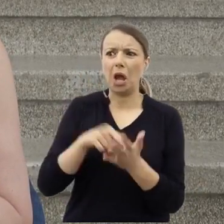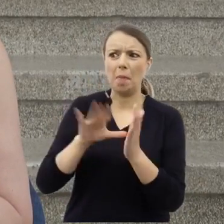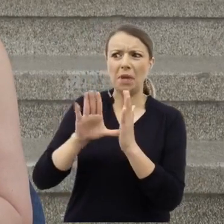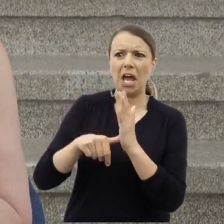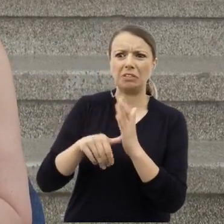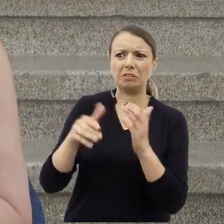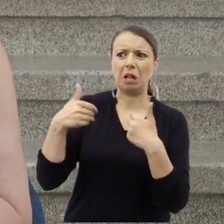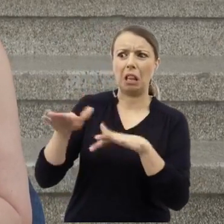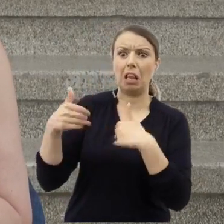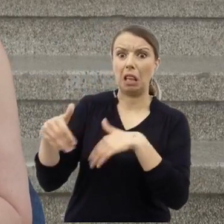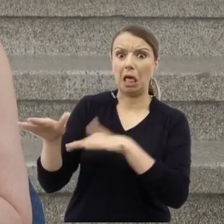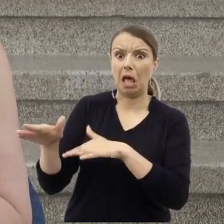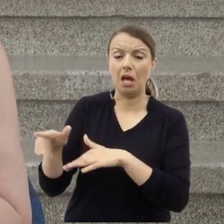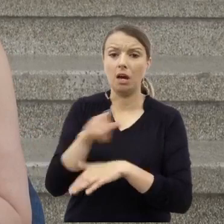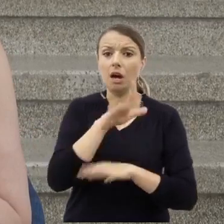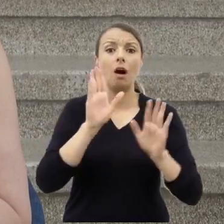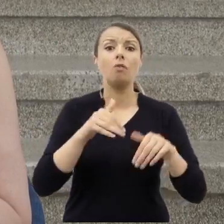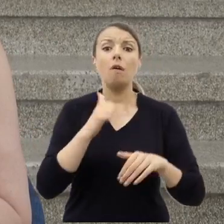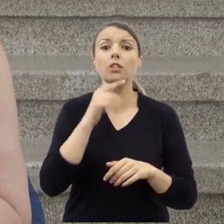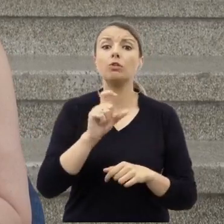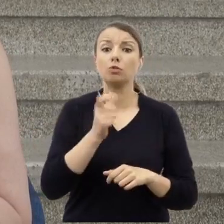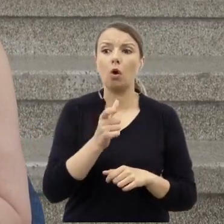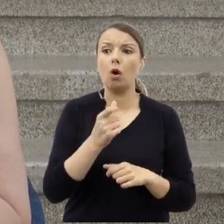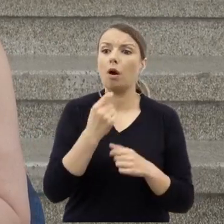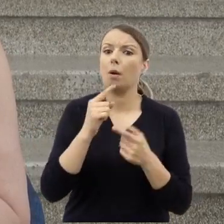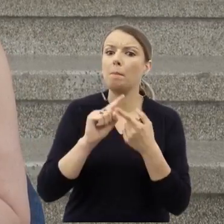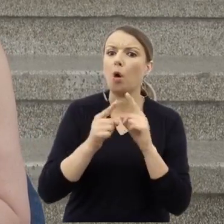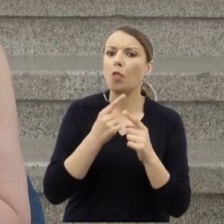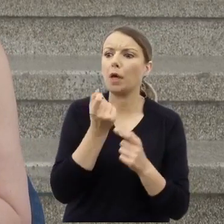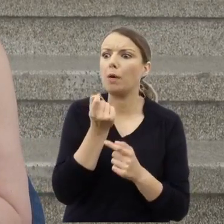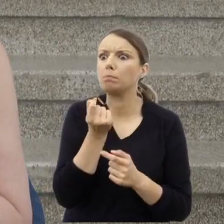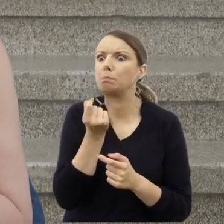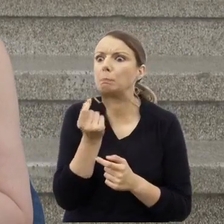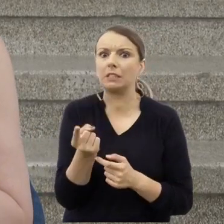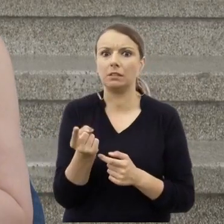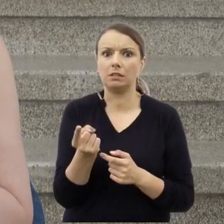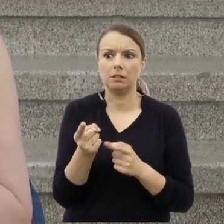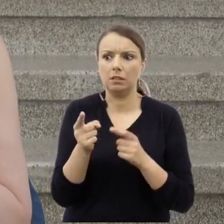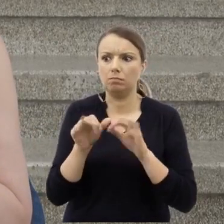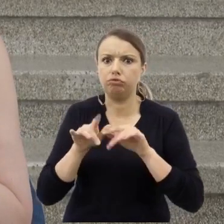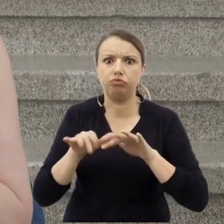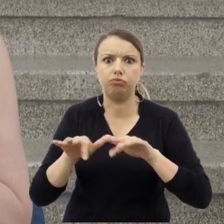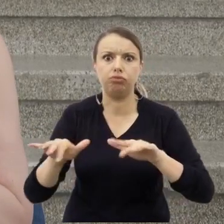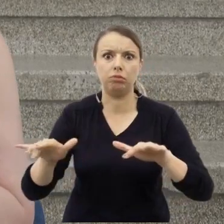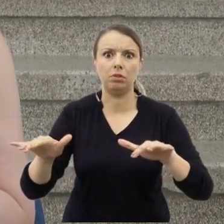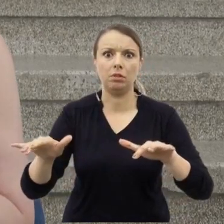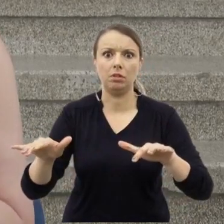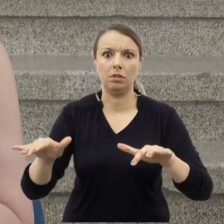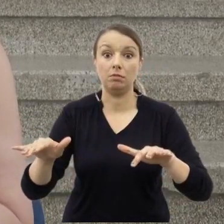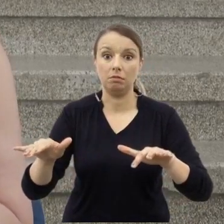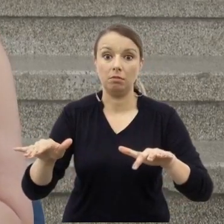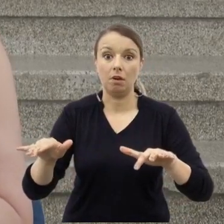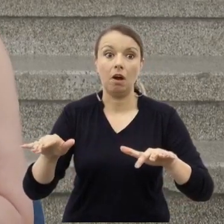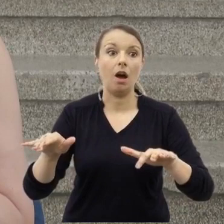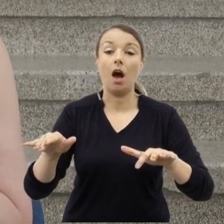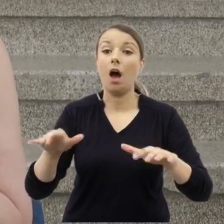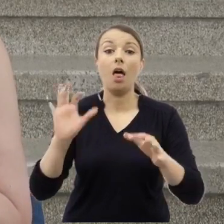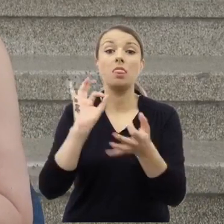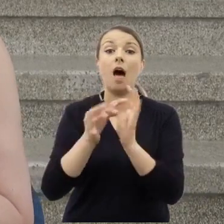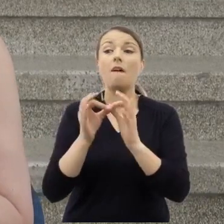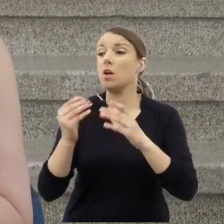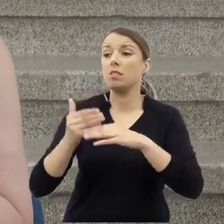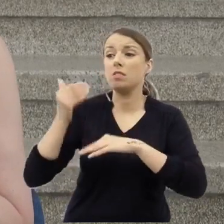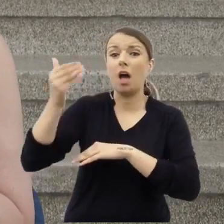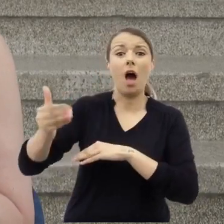Wystarczyło rzucić plotkę, puścić tę plotkę, żeby nawet odległa gmina,